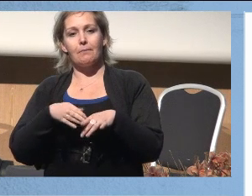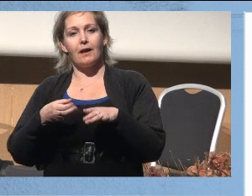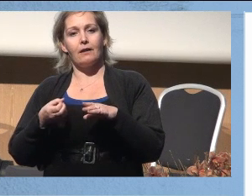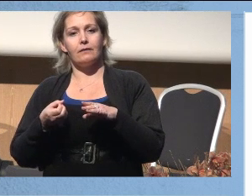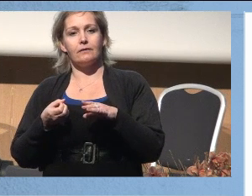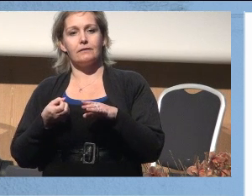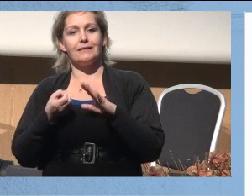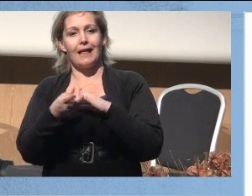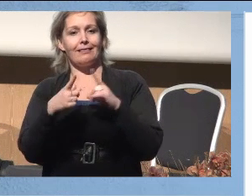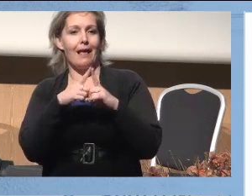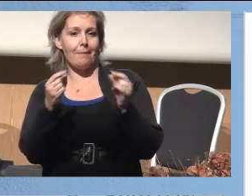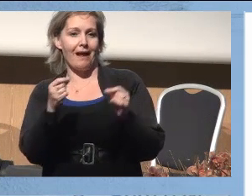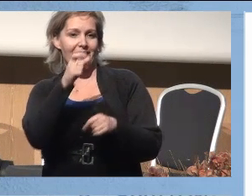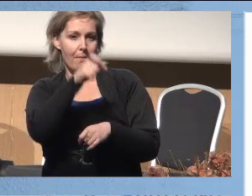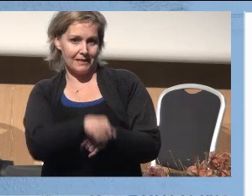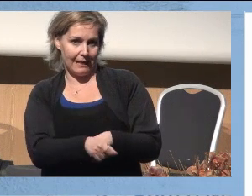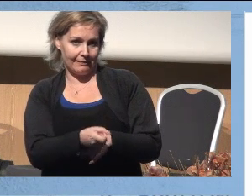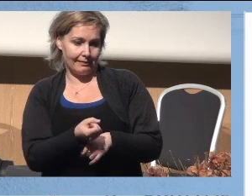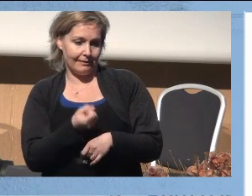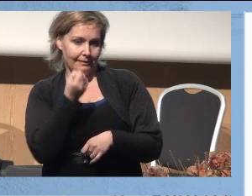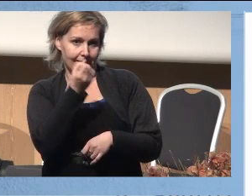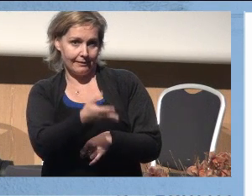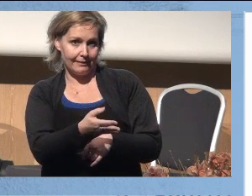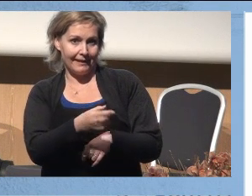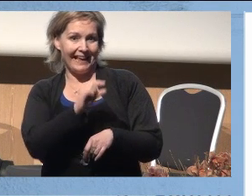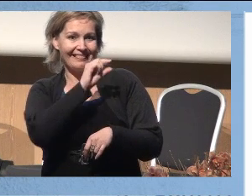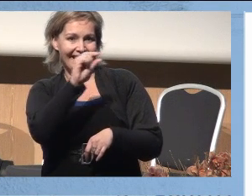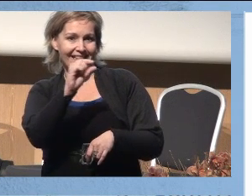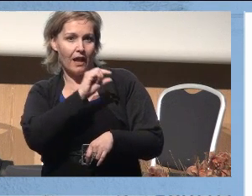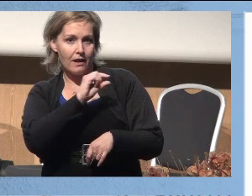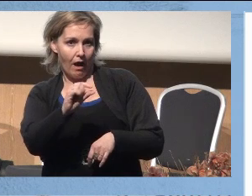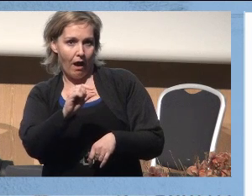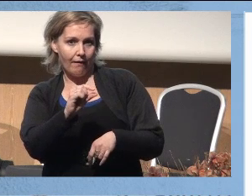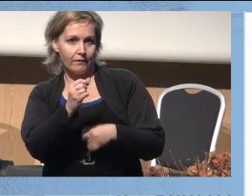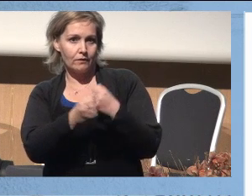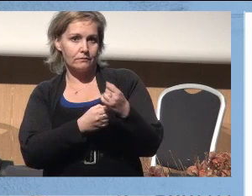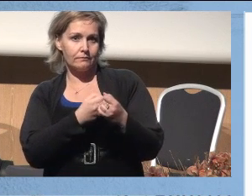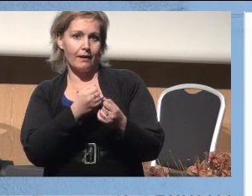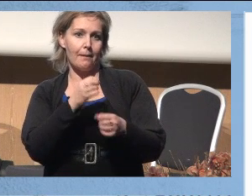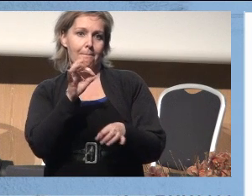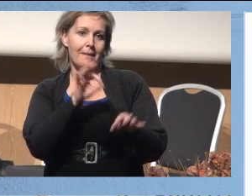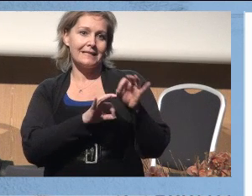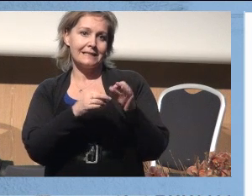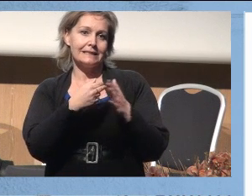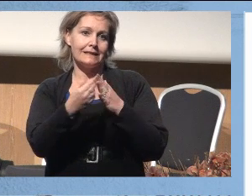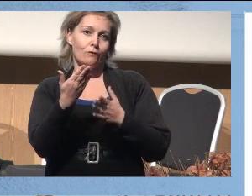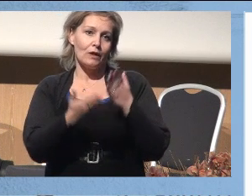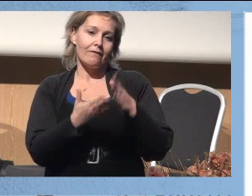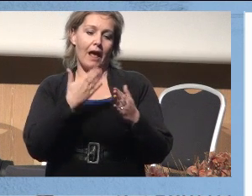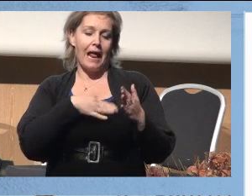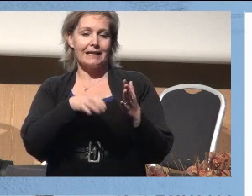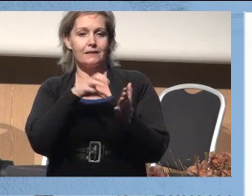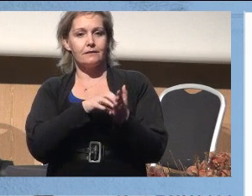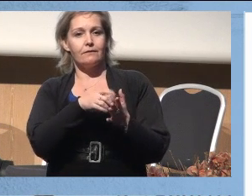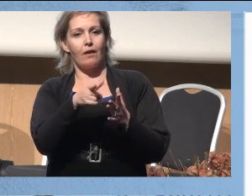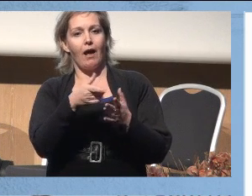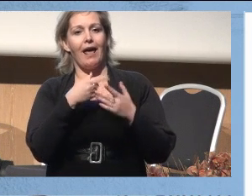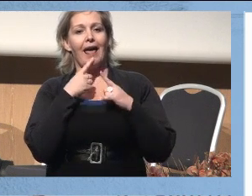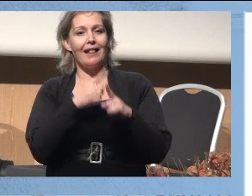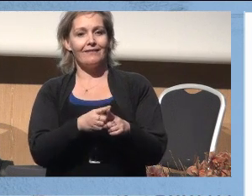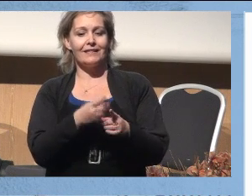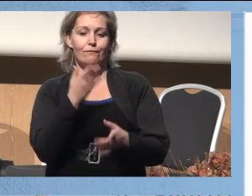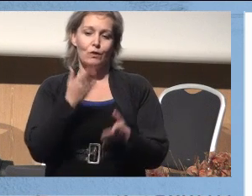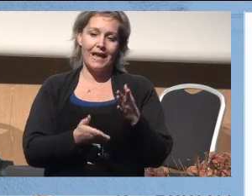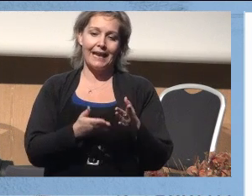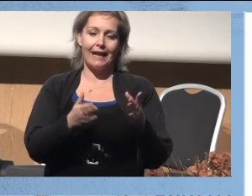sende dette brevet til pasienten. Titel og navn har foretatt en medisinsk-faglig vurdering av din helsetilstand ut fra opplysningene i henvisningen.